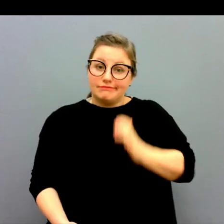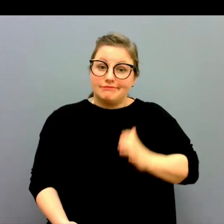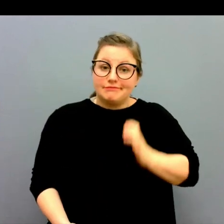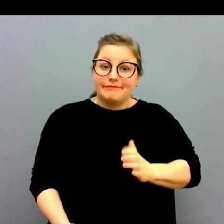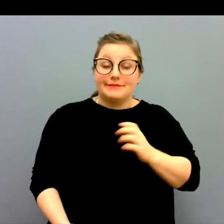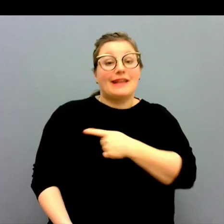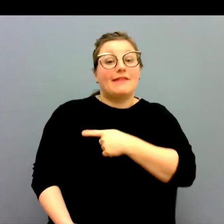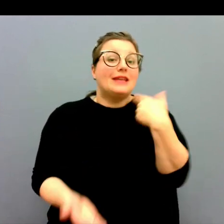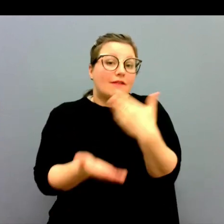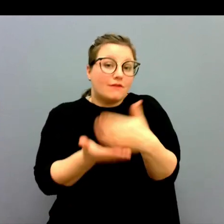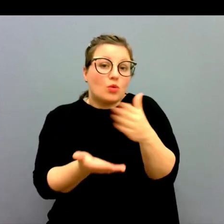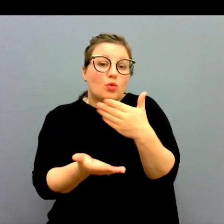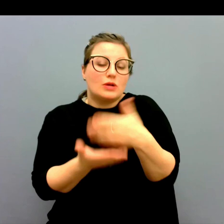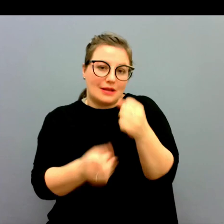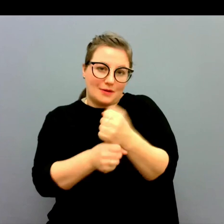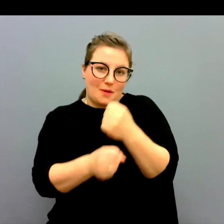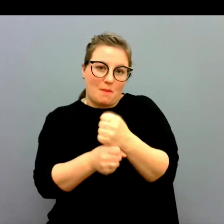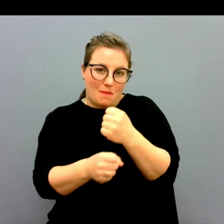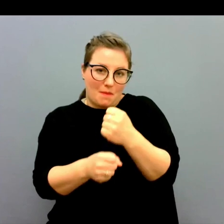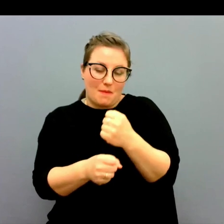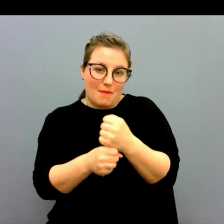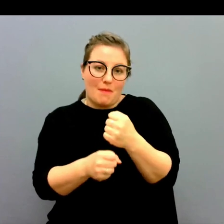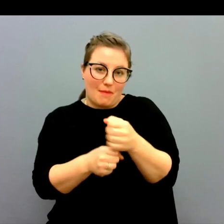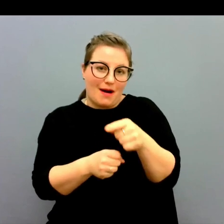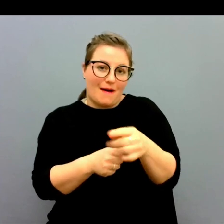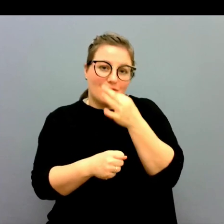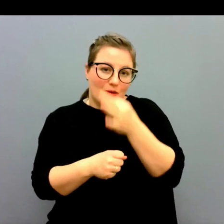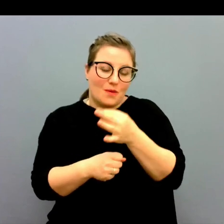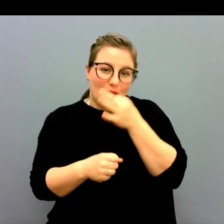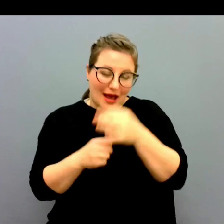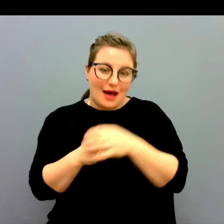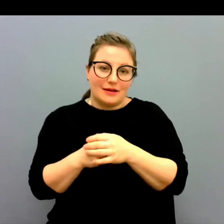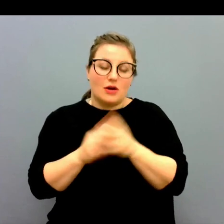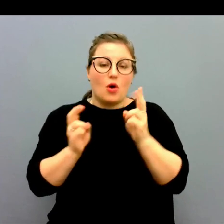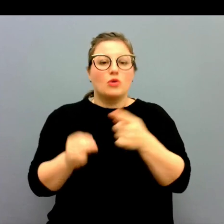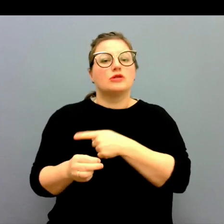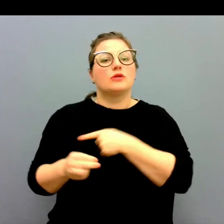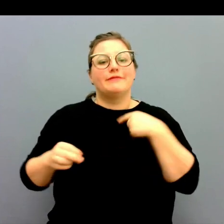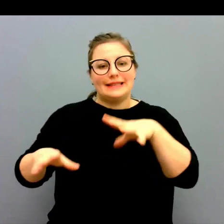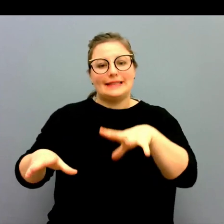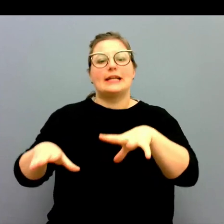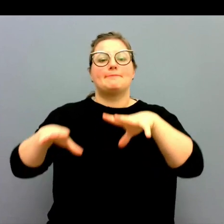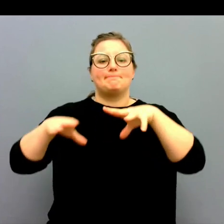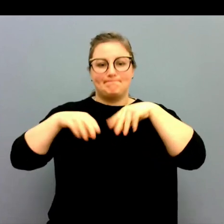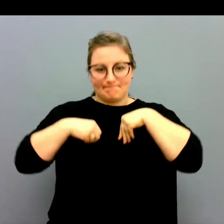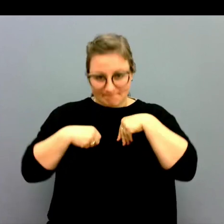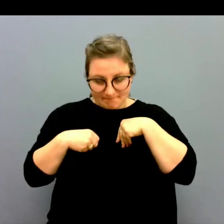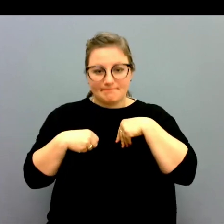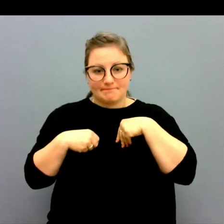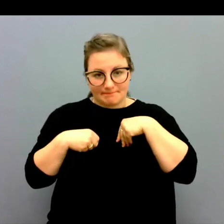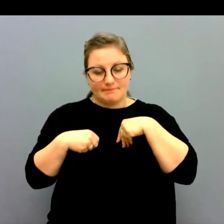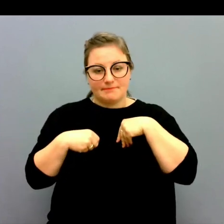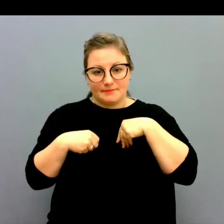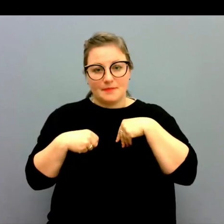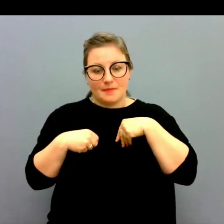Och vi kommer fortsätta jobba med de här frågorna. Och vi tar också till oss den här